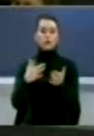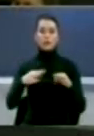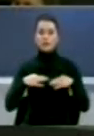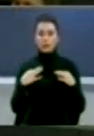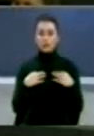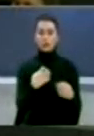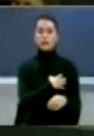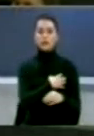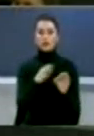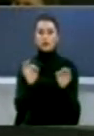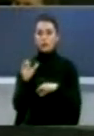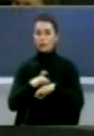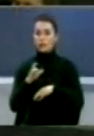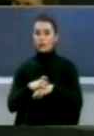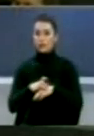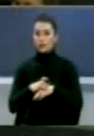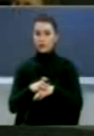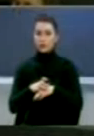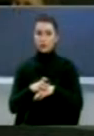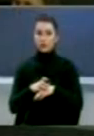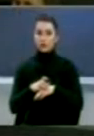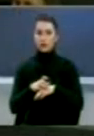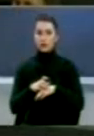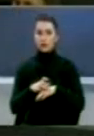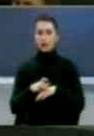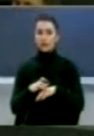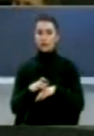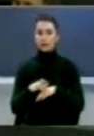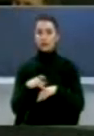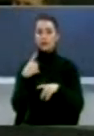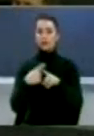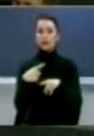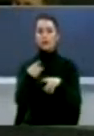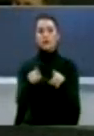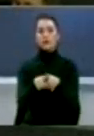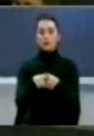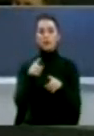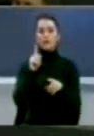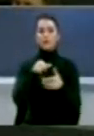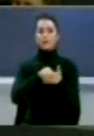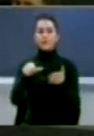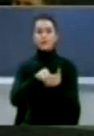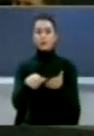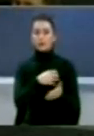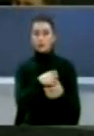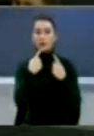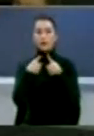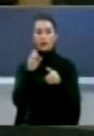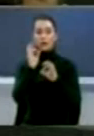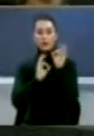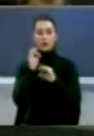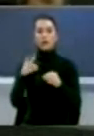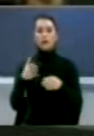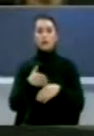sigurimeve shëqërore Kështu që ligjet për kitazime skemat pensionale dhe shërbime sociale Ligjin për